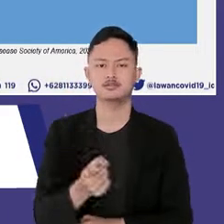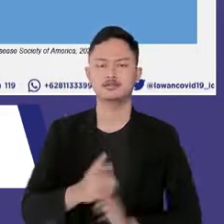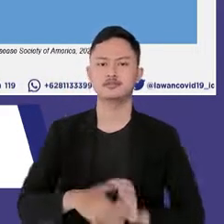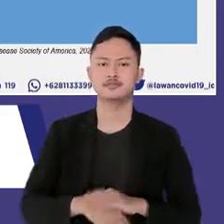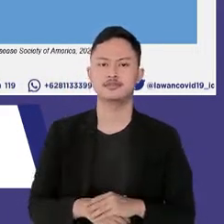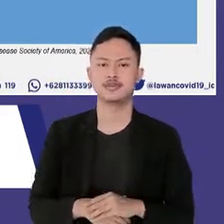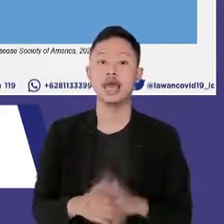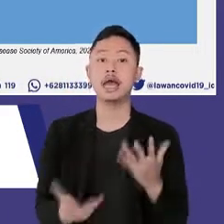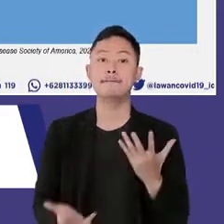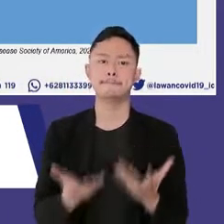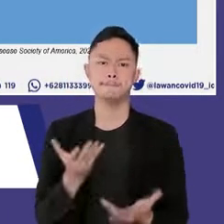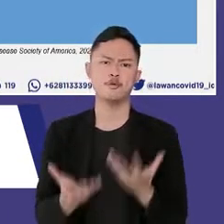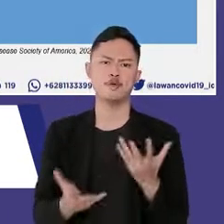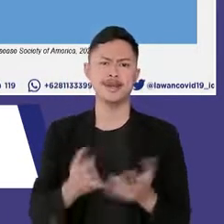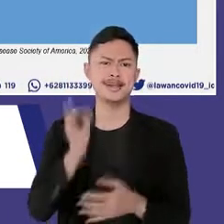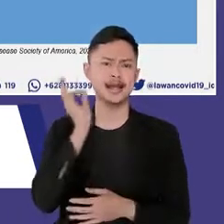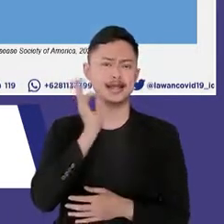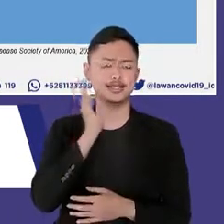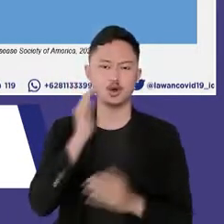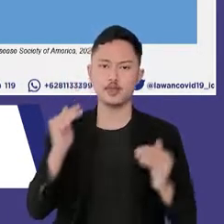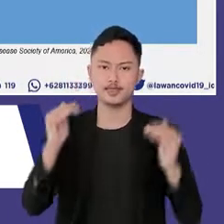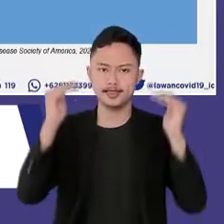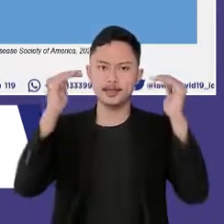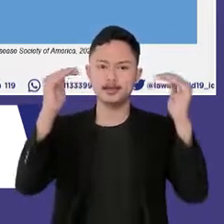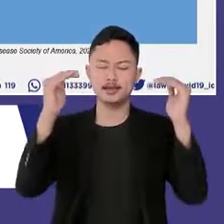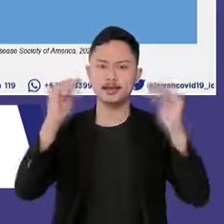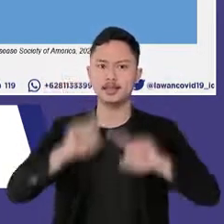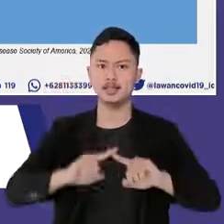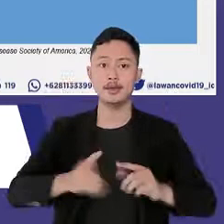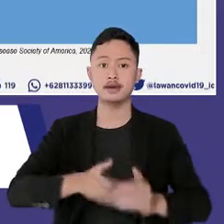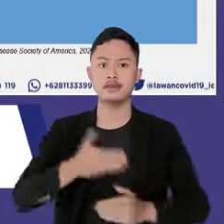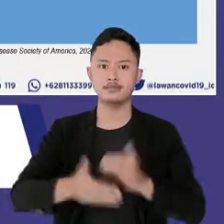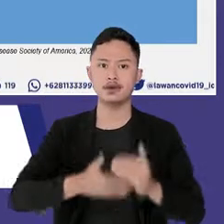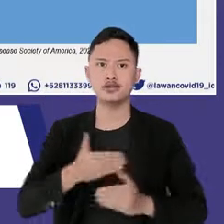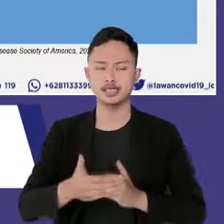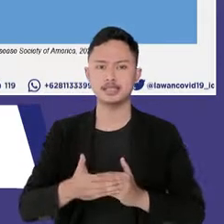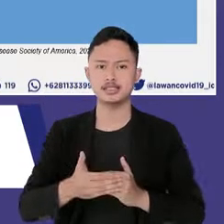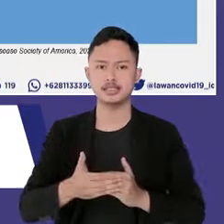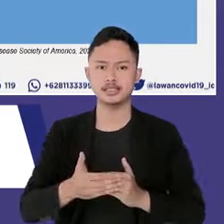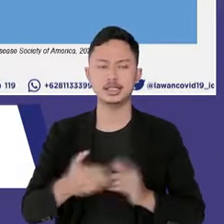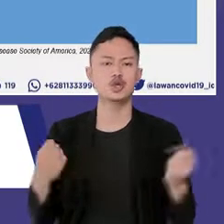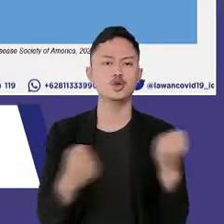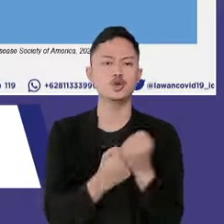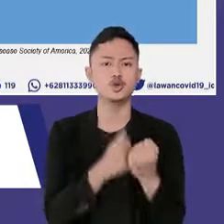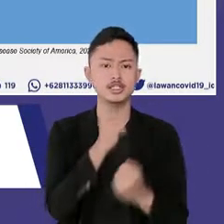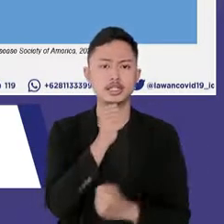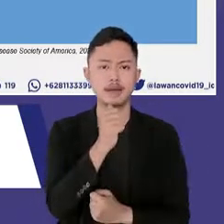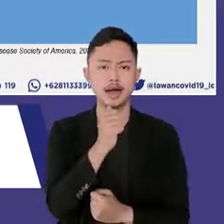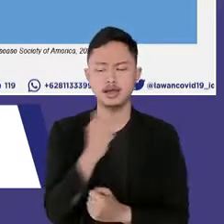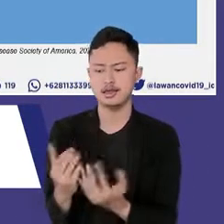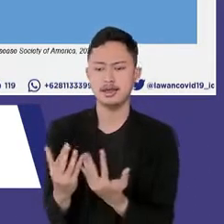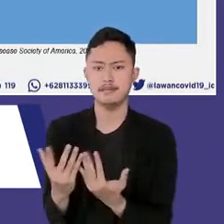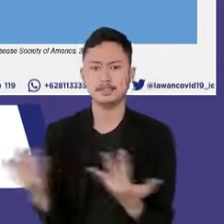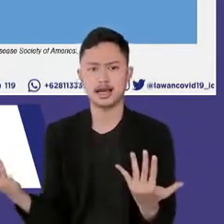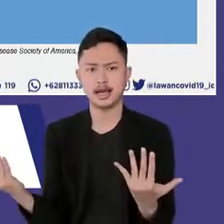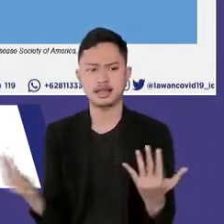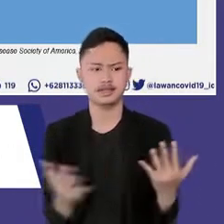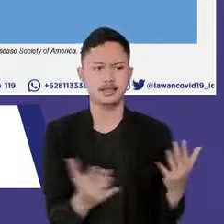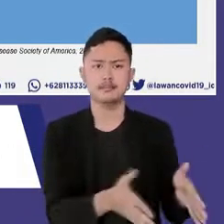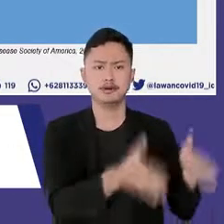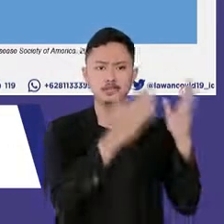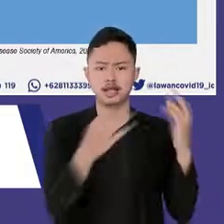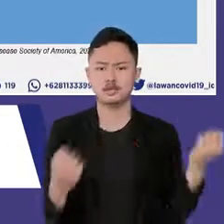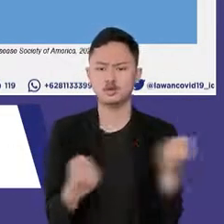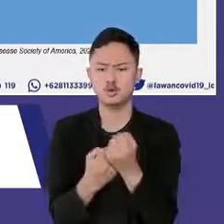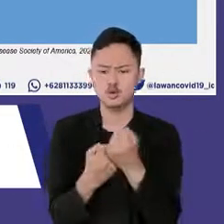terdapat risiko yang cukup tinggi langkah antisipatif yang didukung komitmen penuh dari penumpang maupun perusahaan pengada